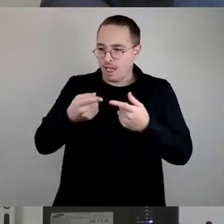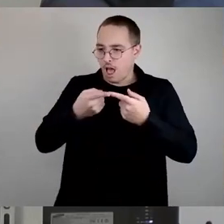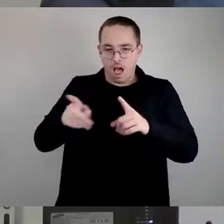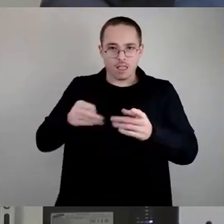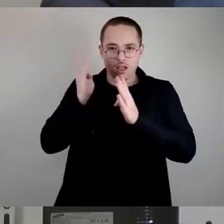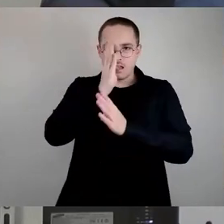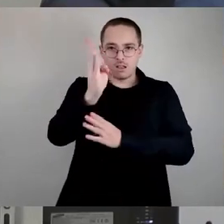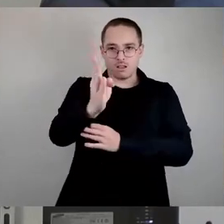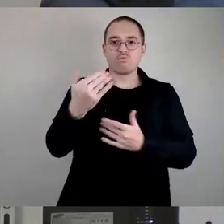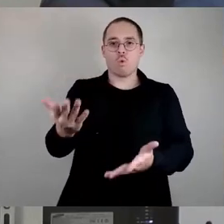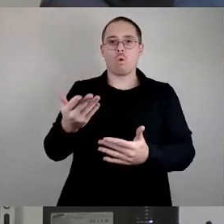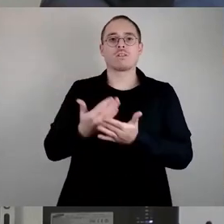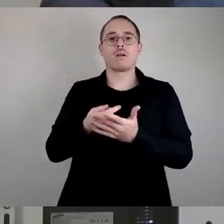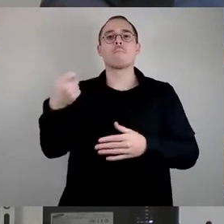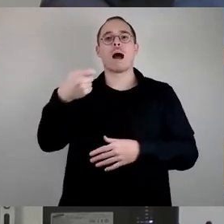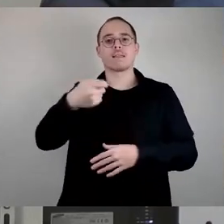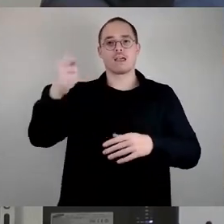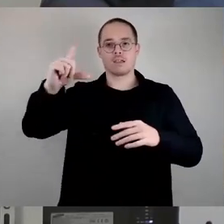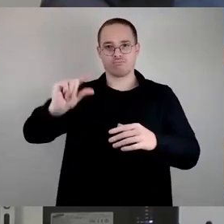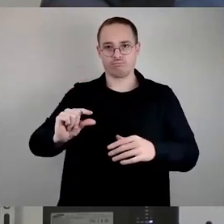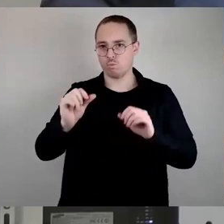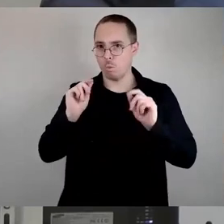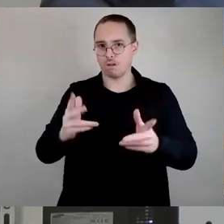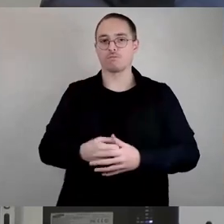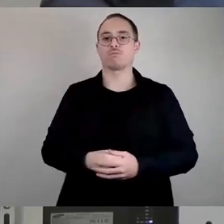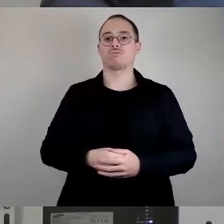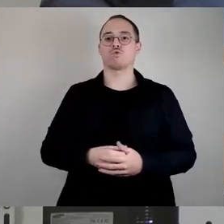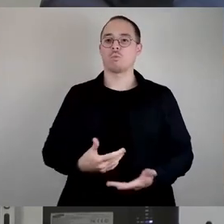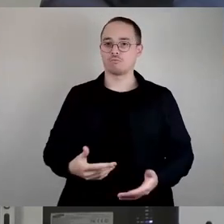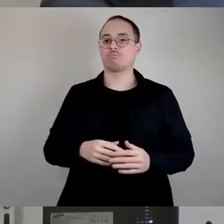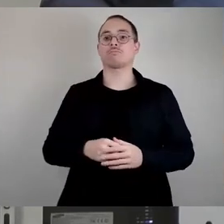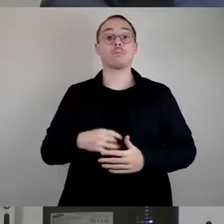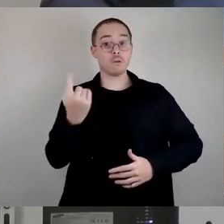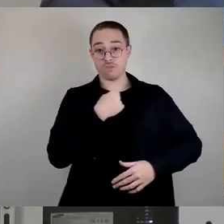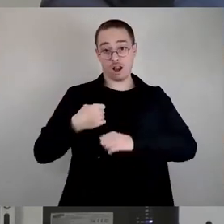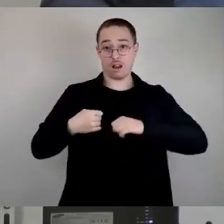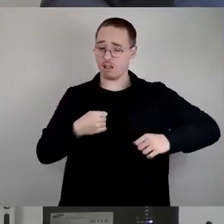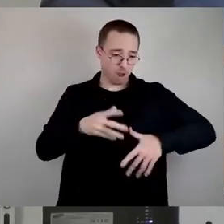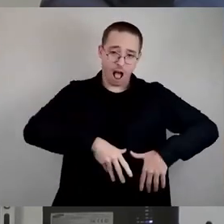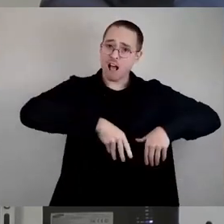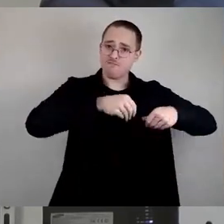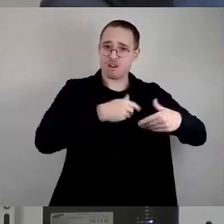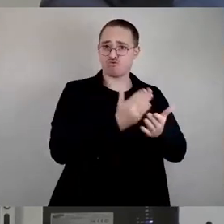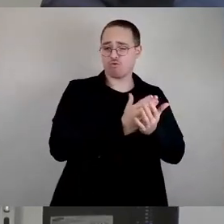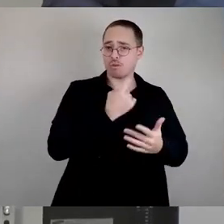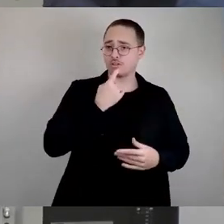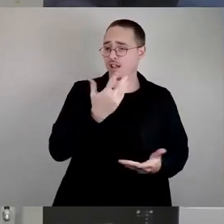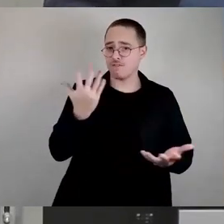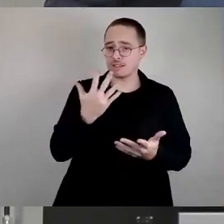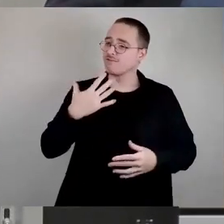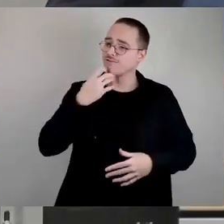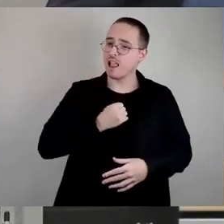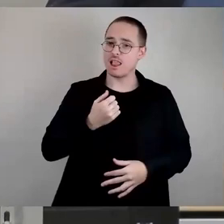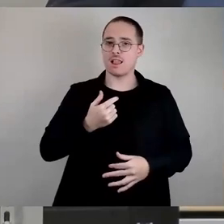mit unserem Wahlprogramm, und ich will vielleicht auch den Menschen, die hier zuschauen, noch mal darauf hinweisen, wir machen ein beteiligungsorientiertes